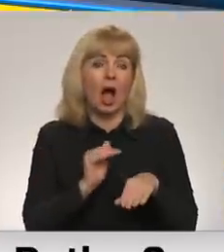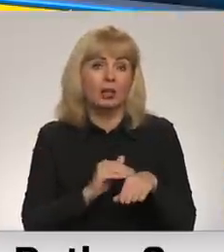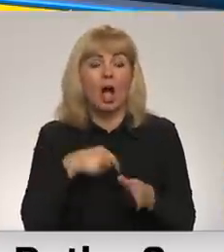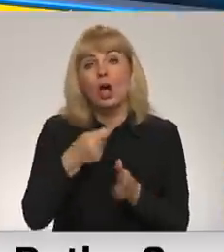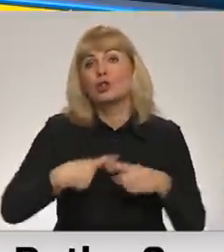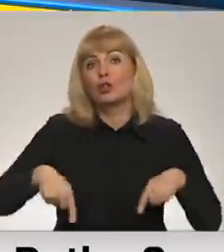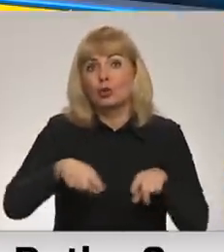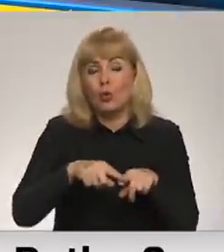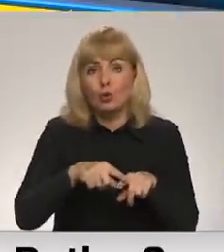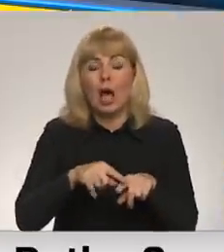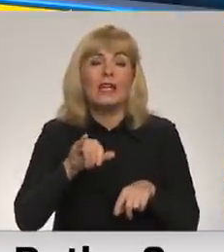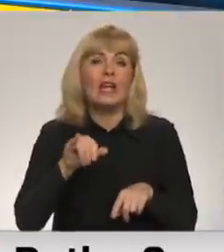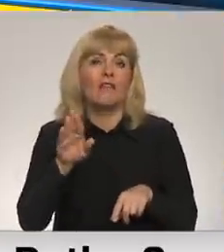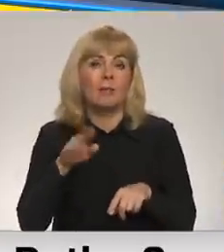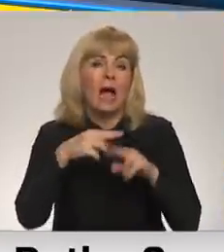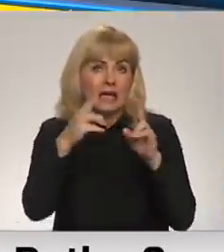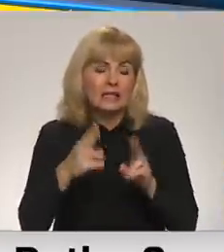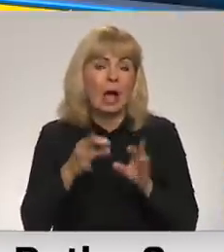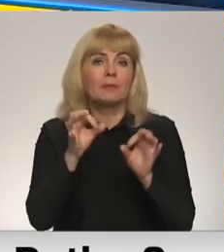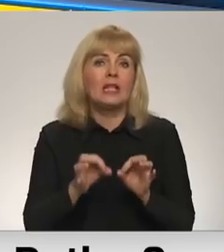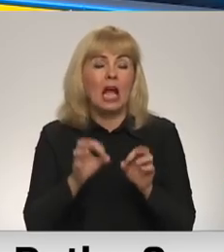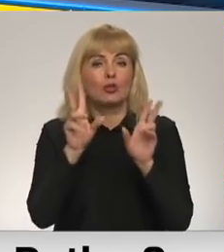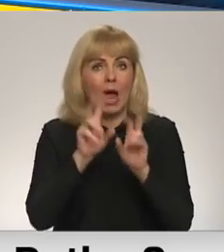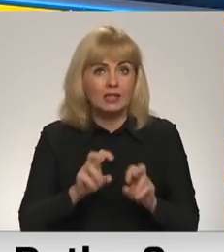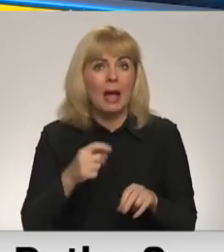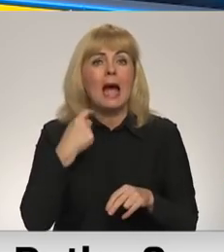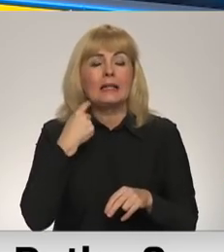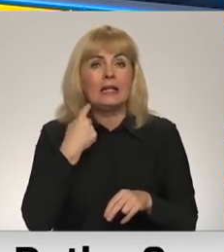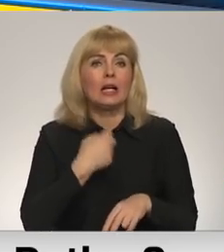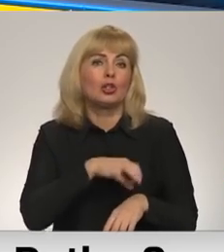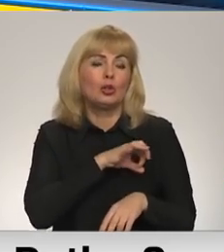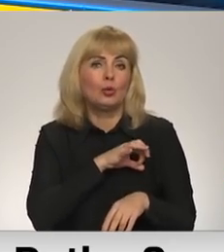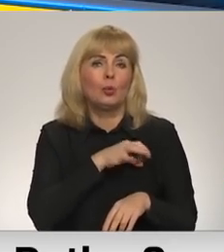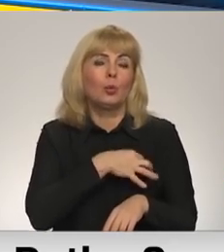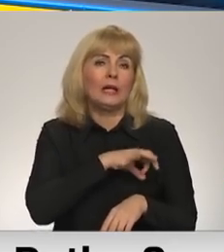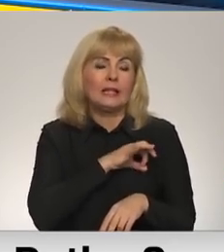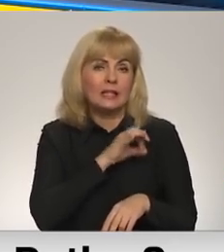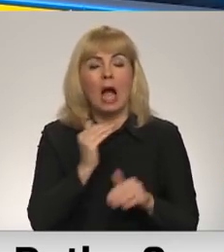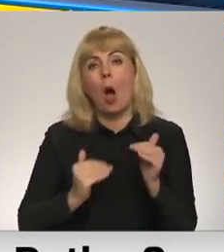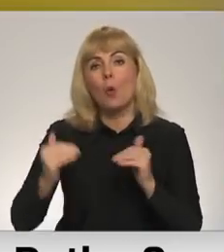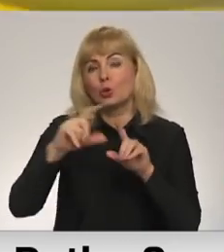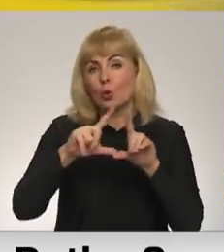studijā ir Ieva Miļūna, starptautisko tiesība ekspēterīgas juridiskās augstskolas lektora. Paldies mums par sarunu.